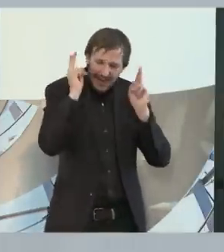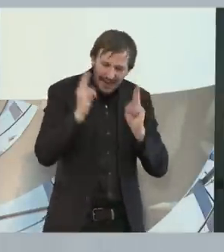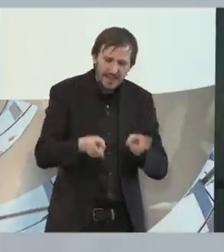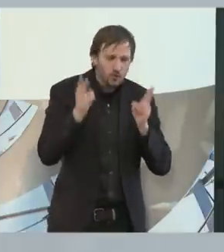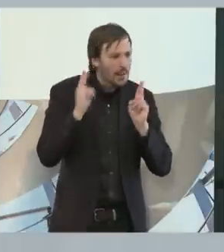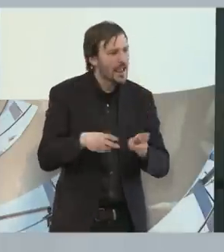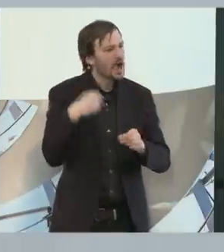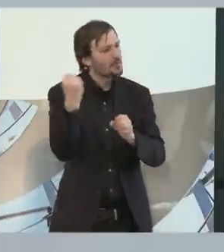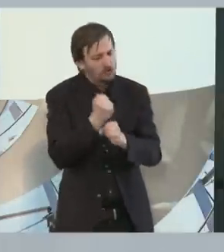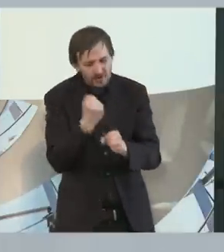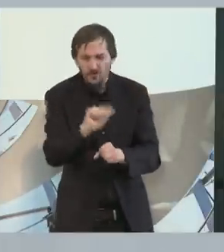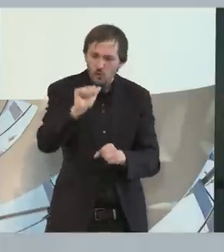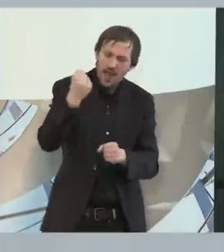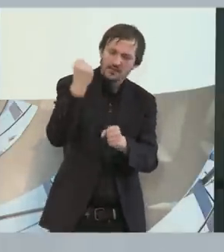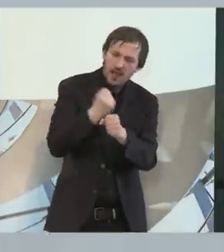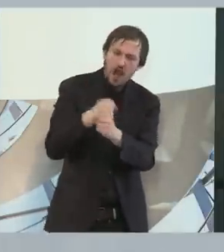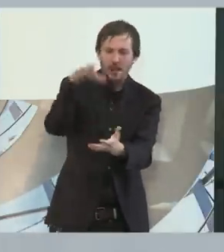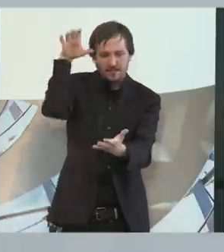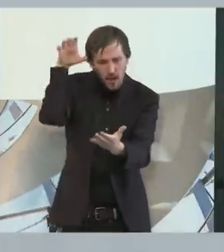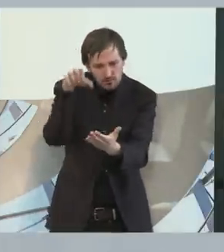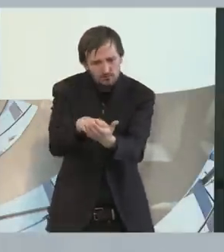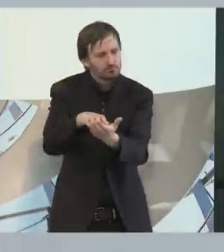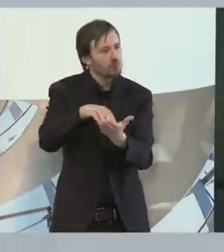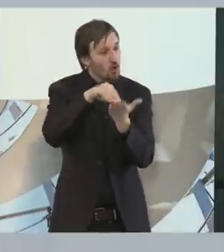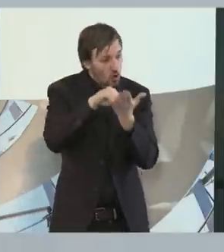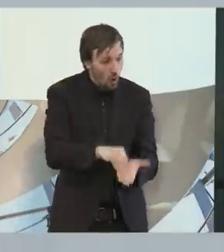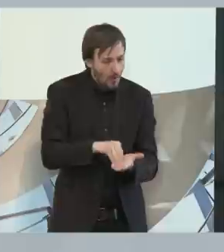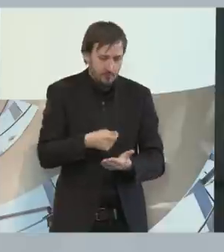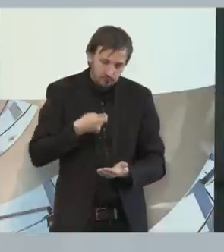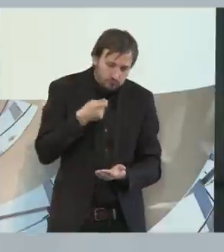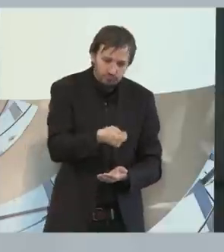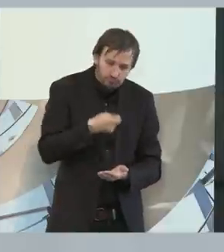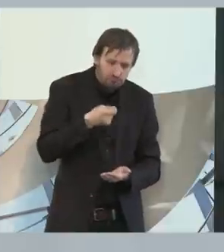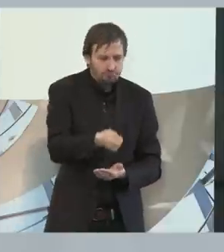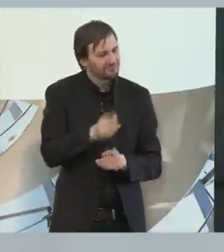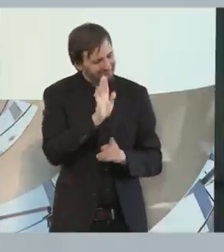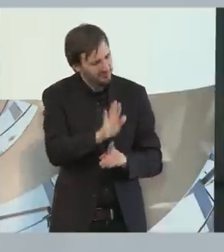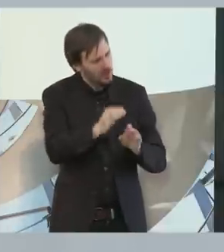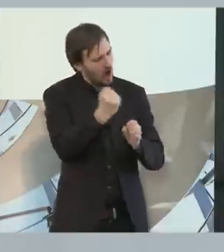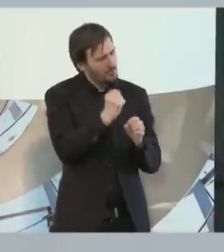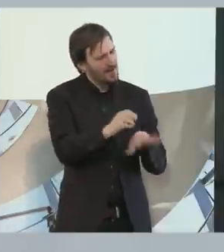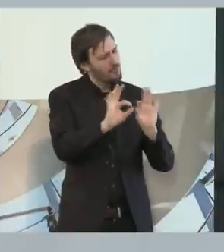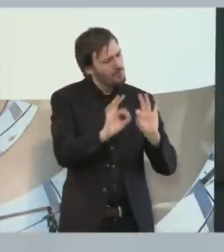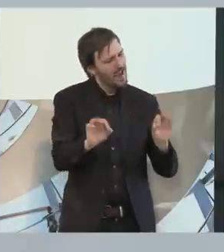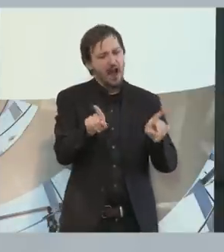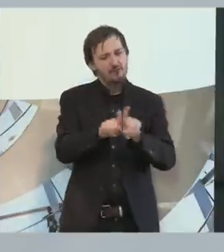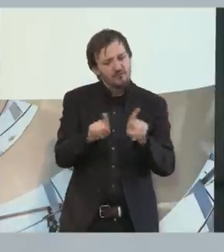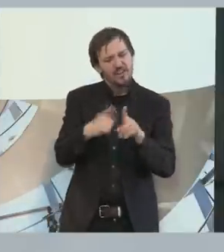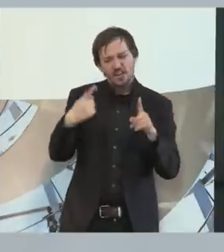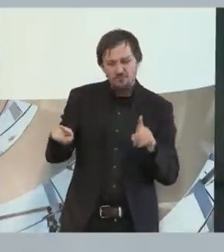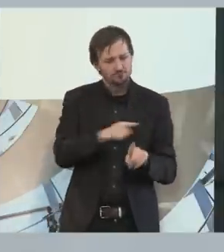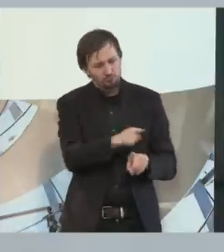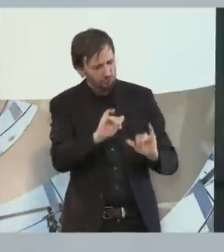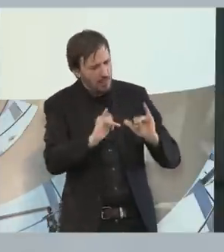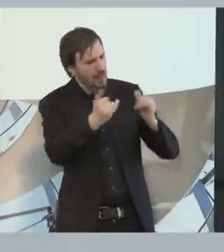Beschäftigung im ersten Arbeitsmarkt haben, auch mit einem Einkommen, was ihre Arbeit fair behandelt, wovon sie dann auch